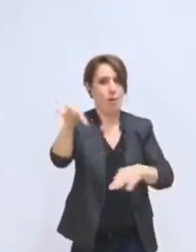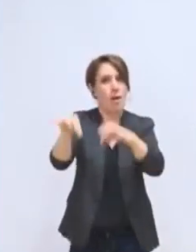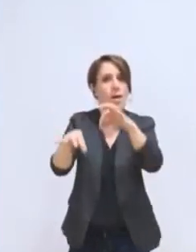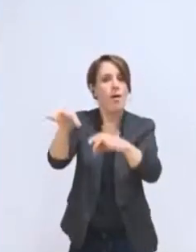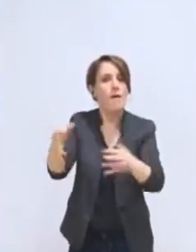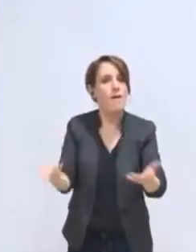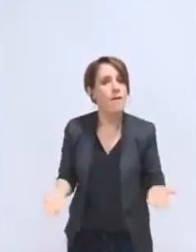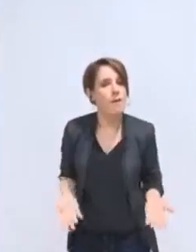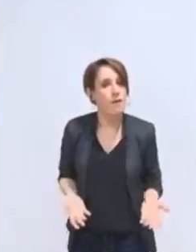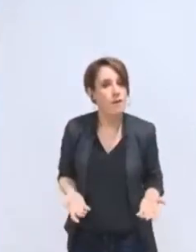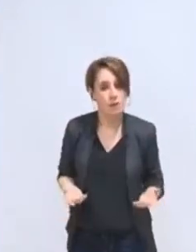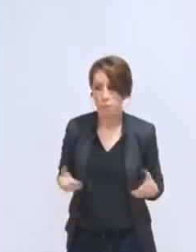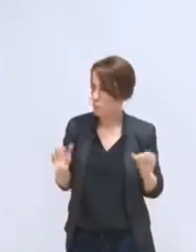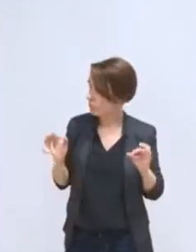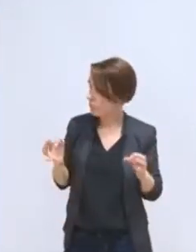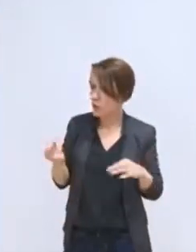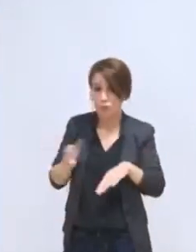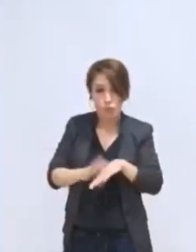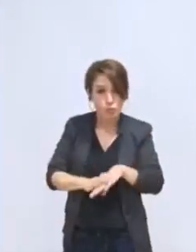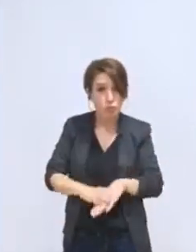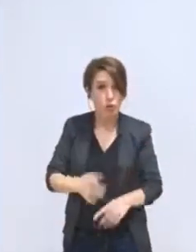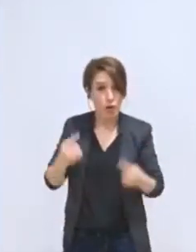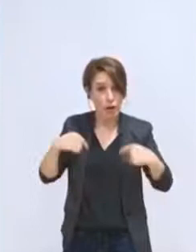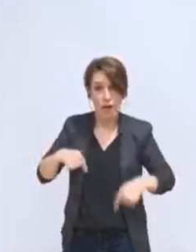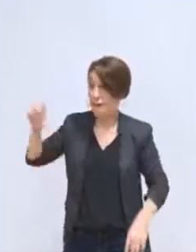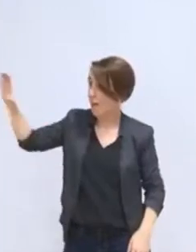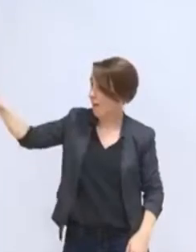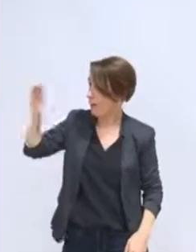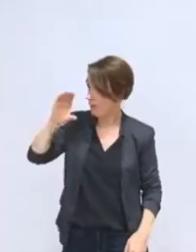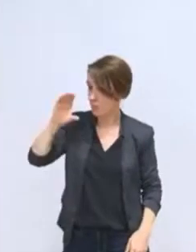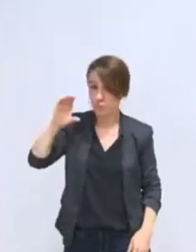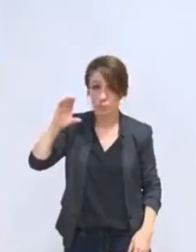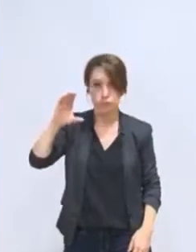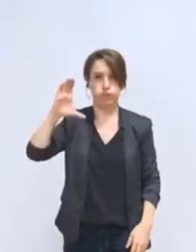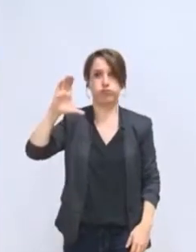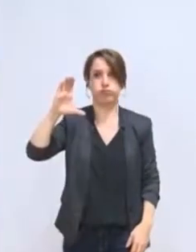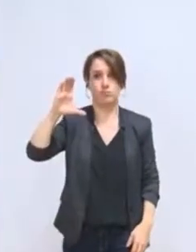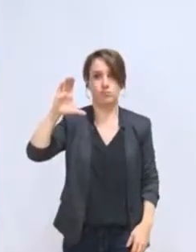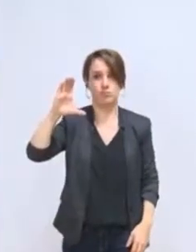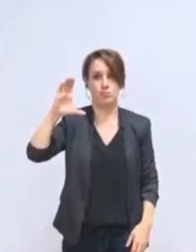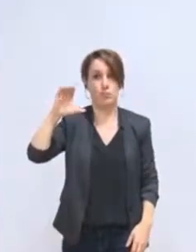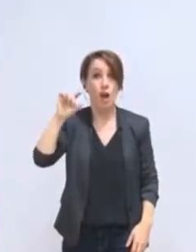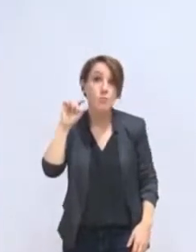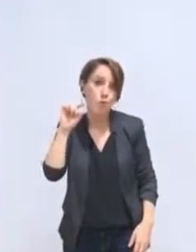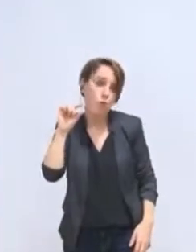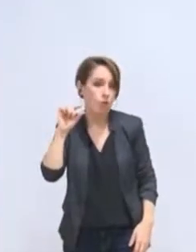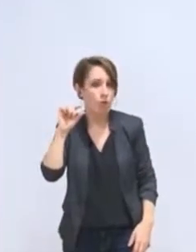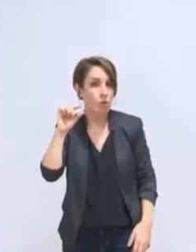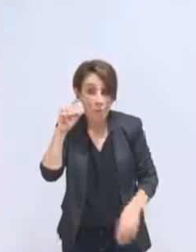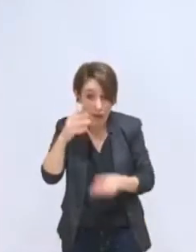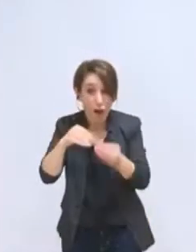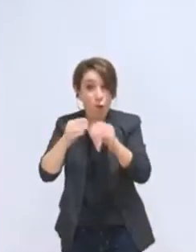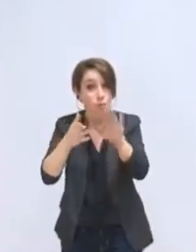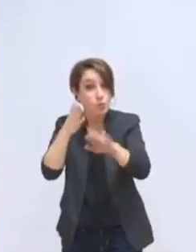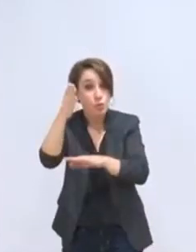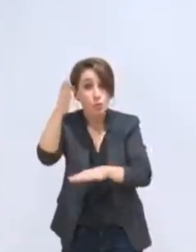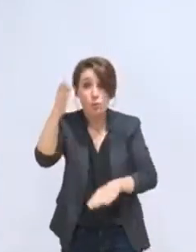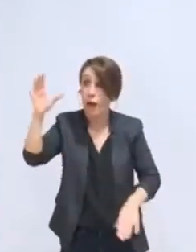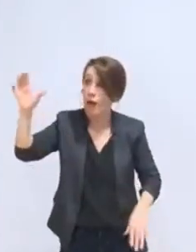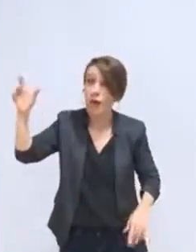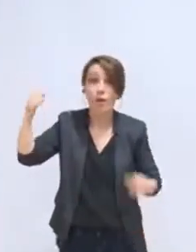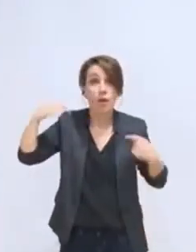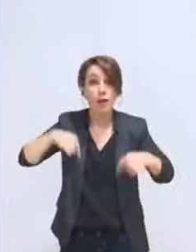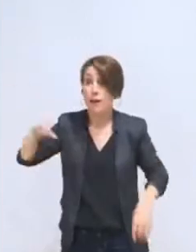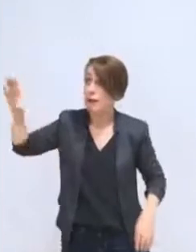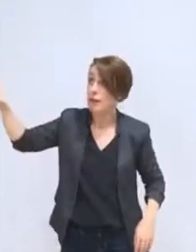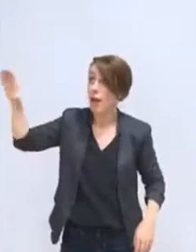seulement ces dotations de l'État augmentent légèrement cette année, mais elles ne baisseront plus, sauf si l'État